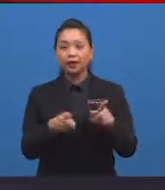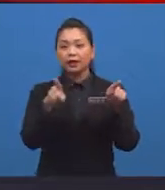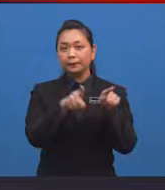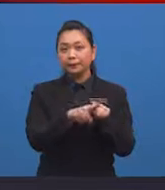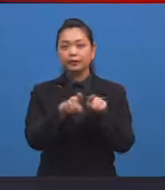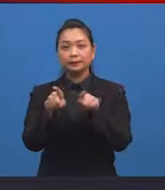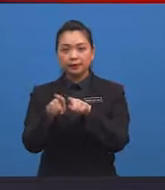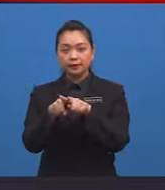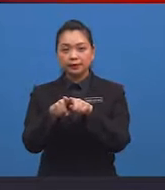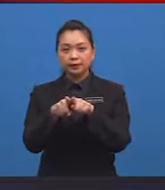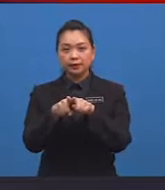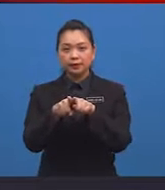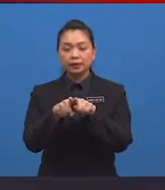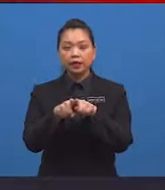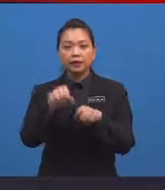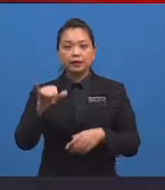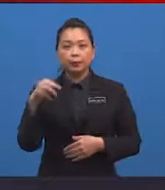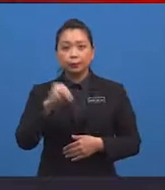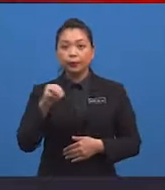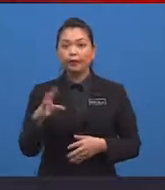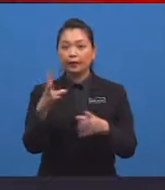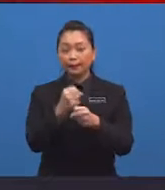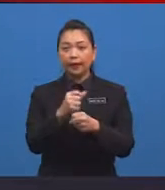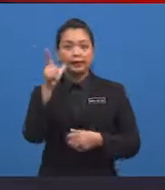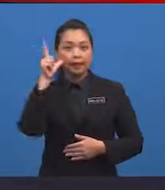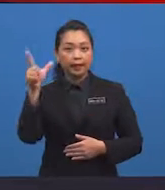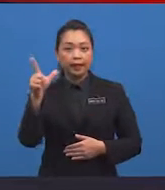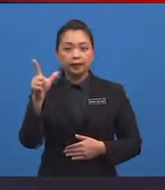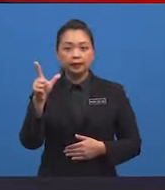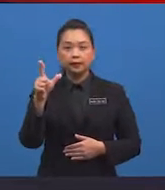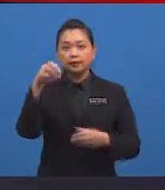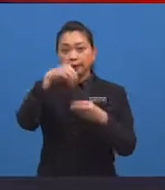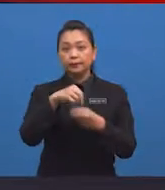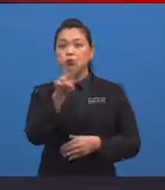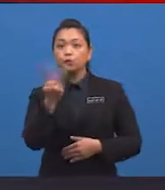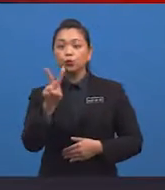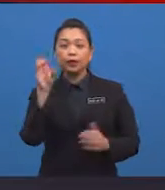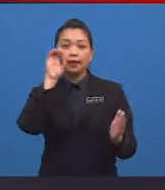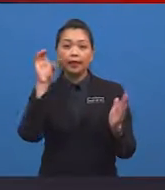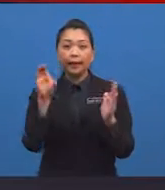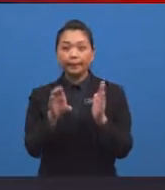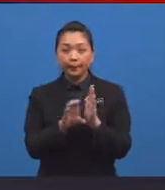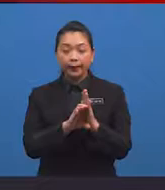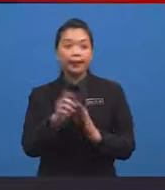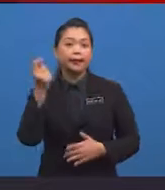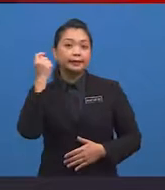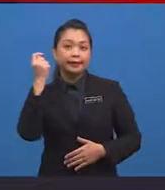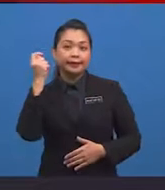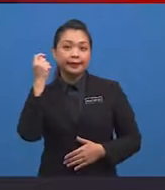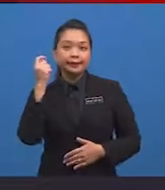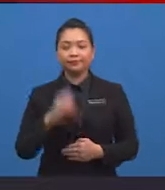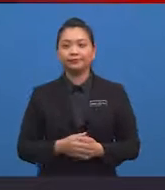persamaan yang dapat murid-murid lihat Antara kedua-dua gambar yang telah